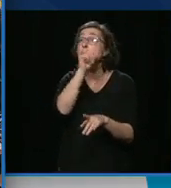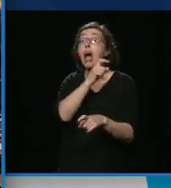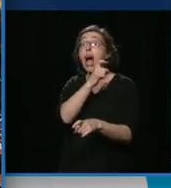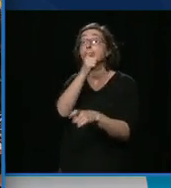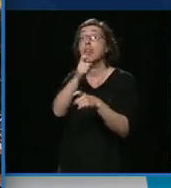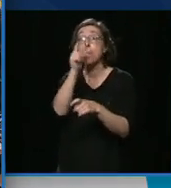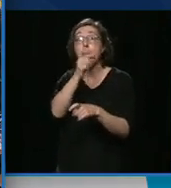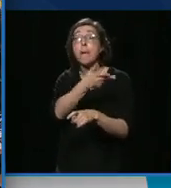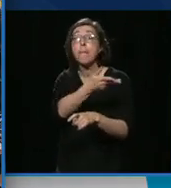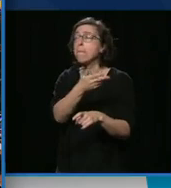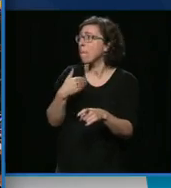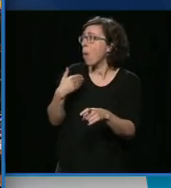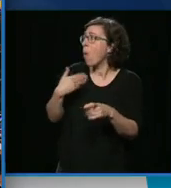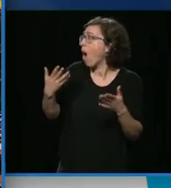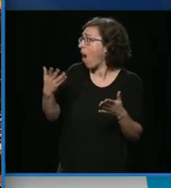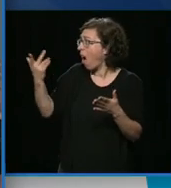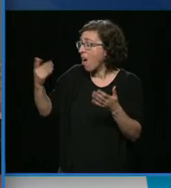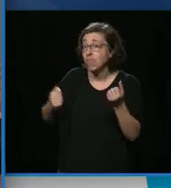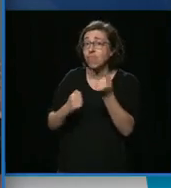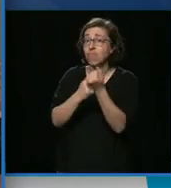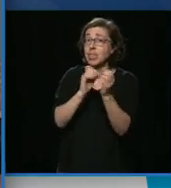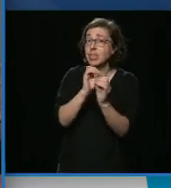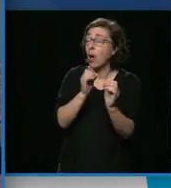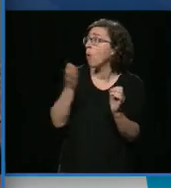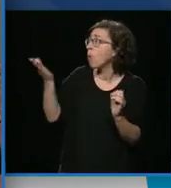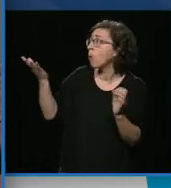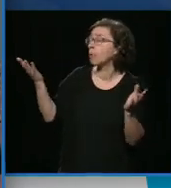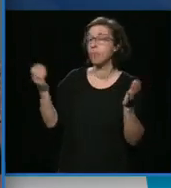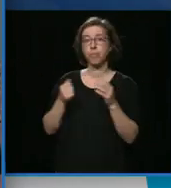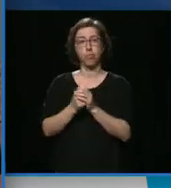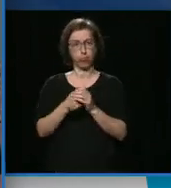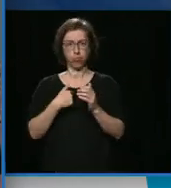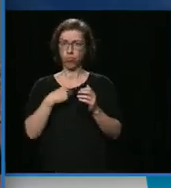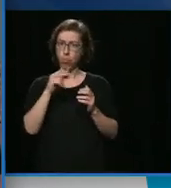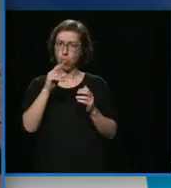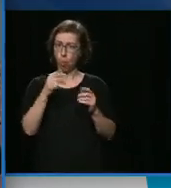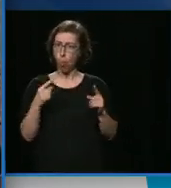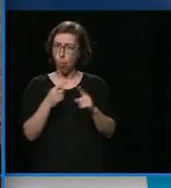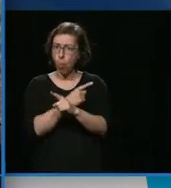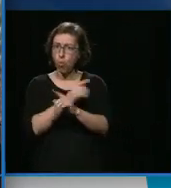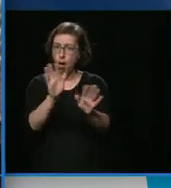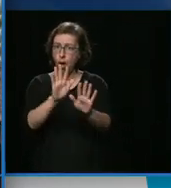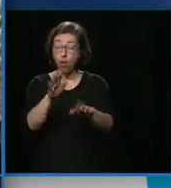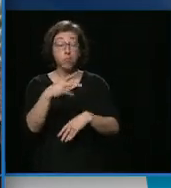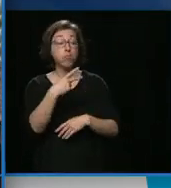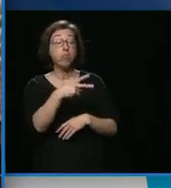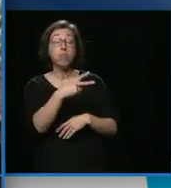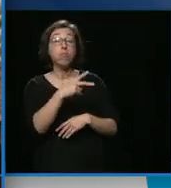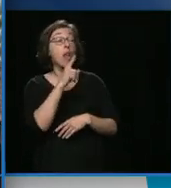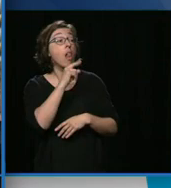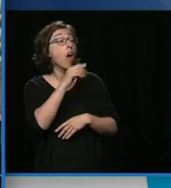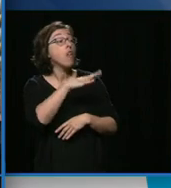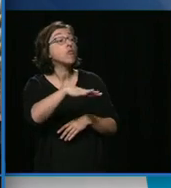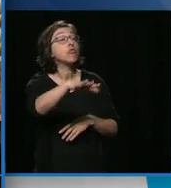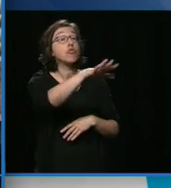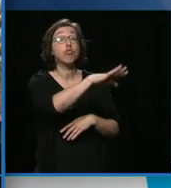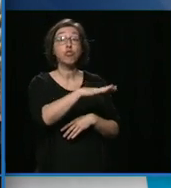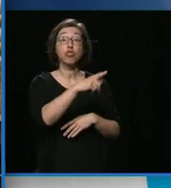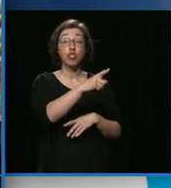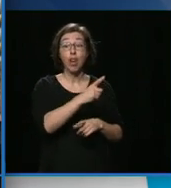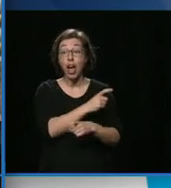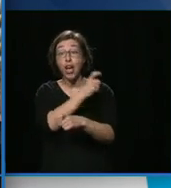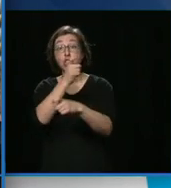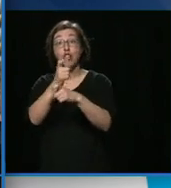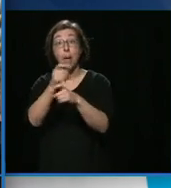ministre des Finances. Bien, au contraire, votre génération a le droit d'accéder à la propriété, puis c'est pour ça qu'on travaille à l'enrichissement